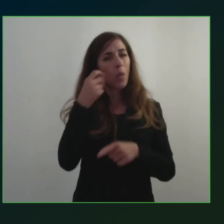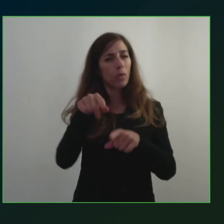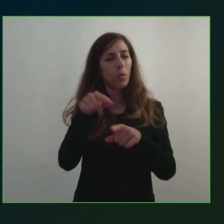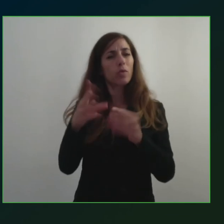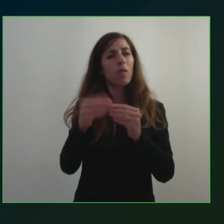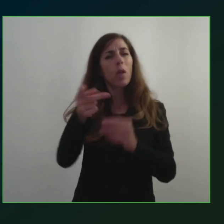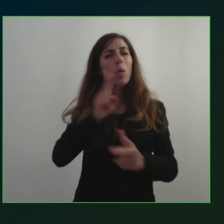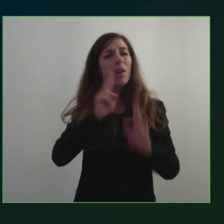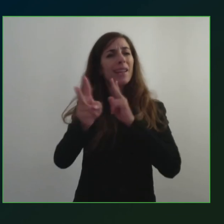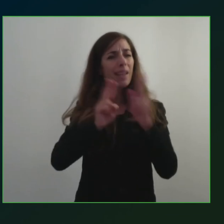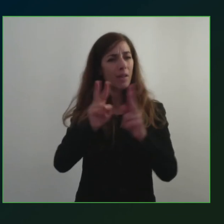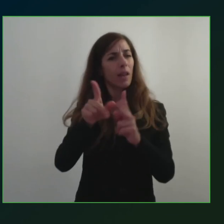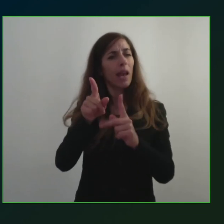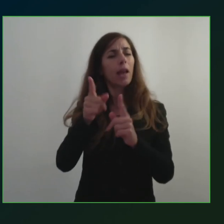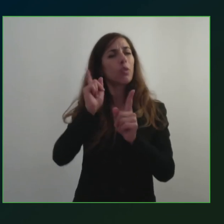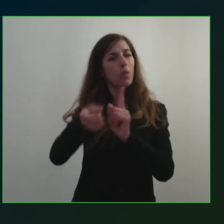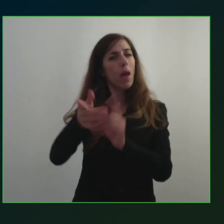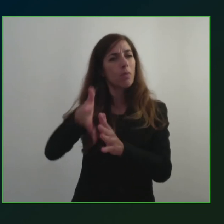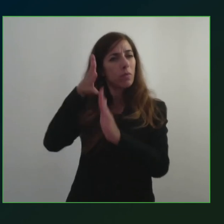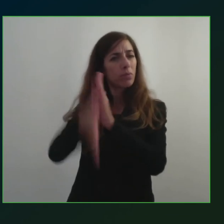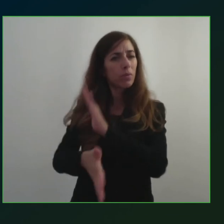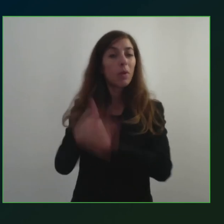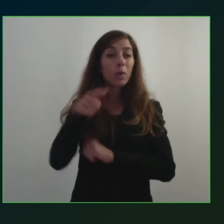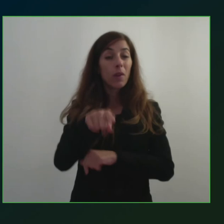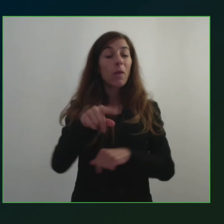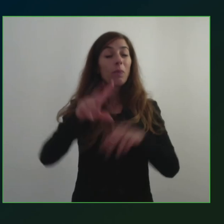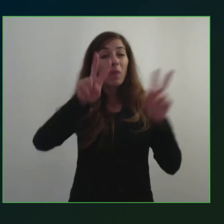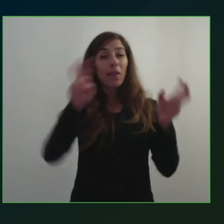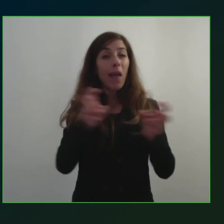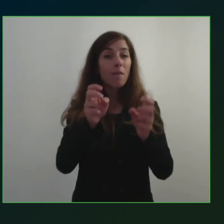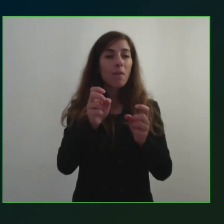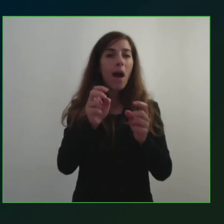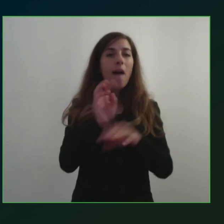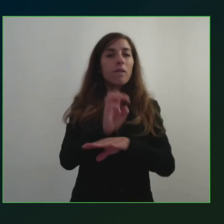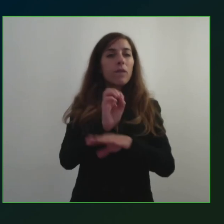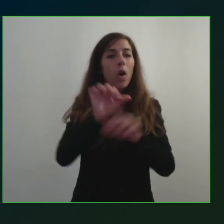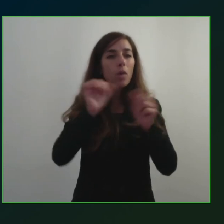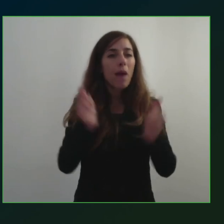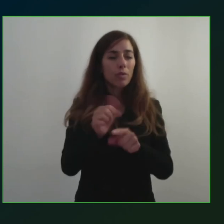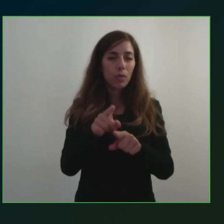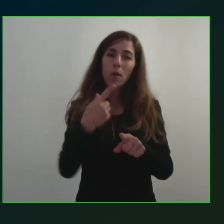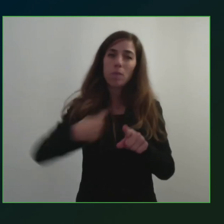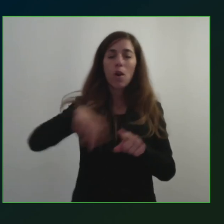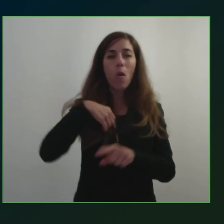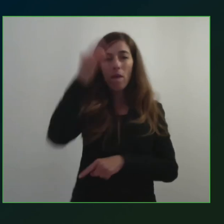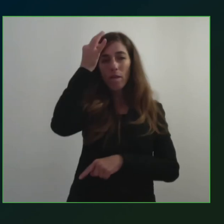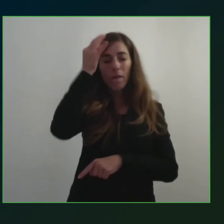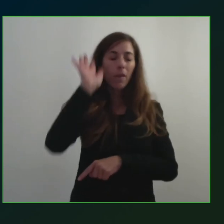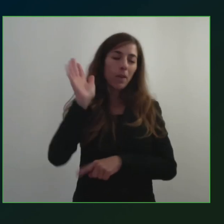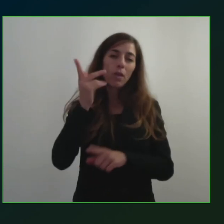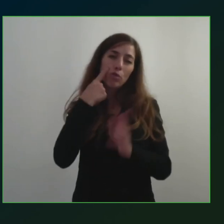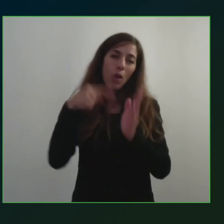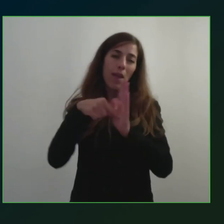profondità approfonditamente perché il tema della formazione è per noi di forum PA un chiodo fisso quindi torneremo su questo